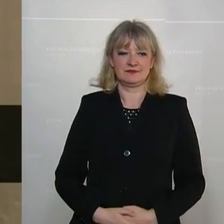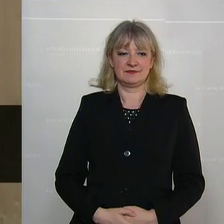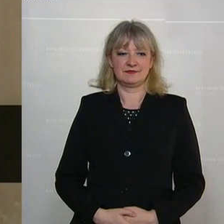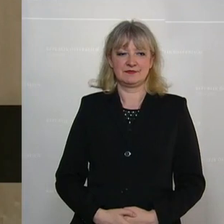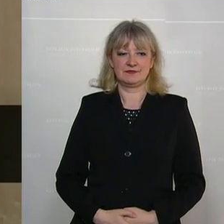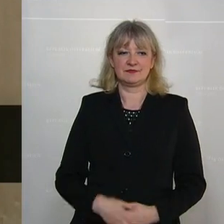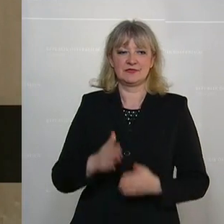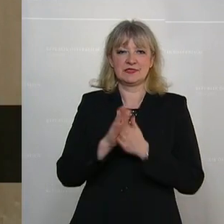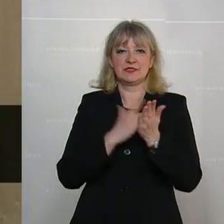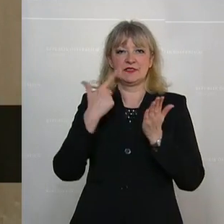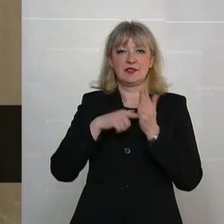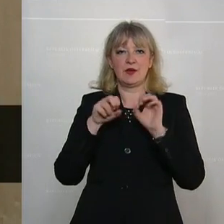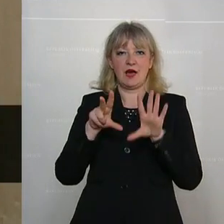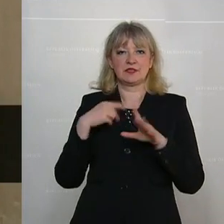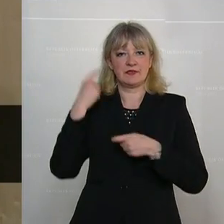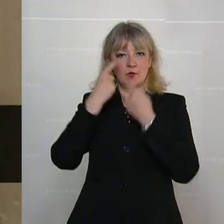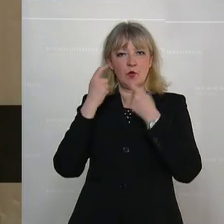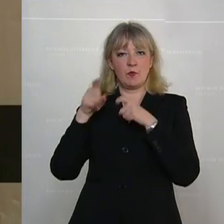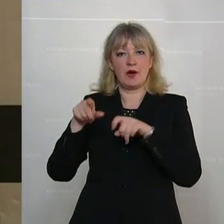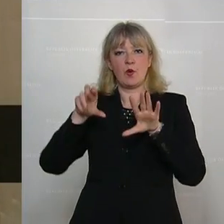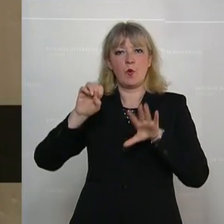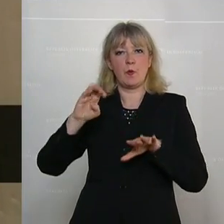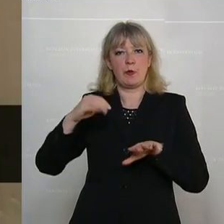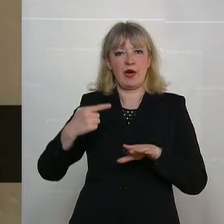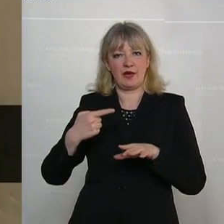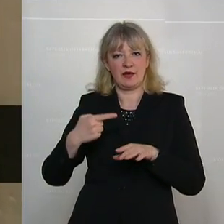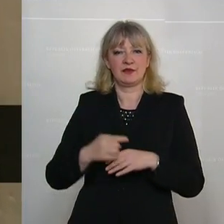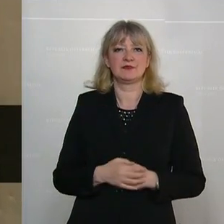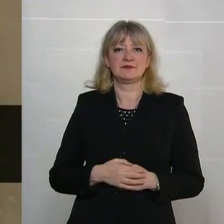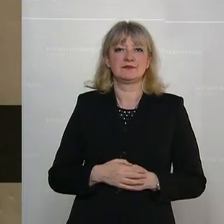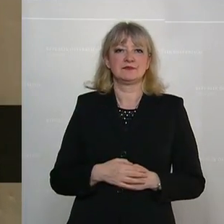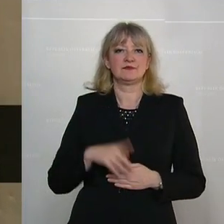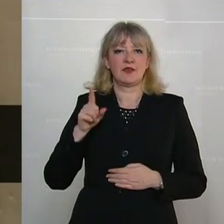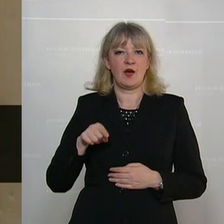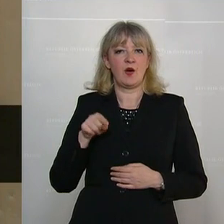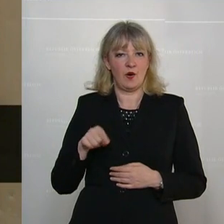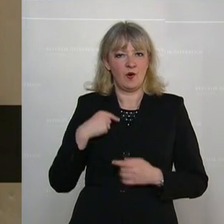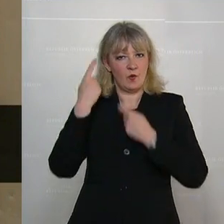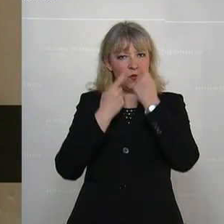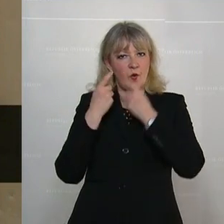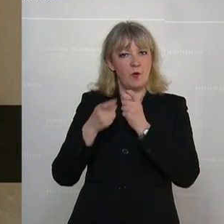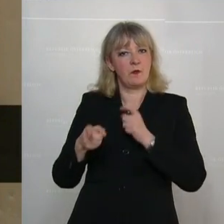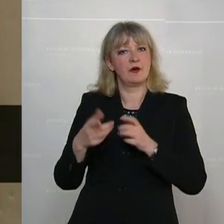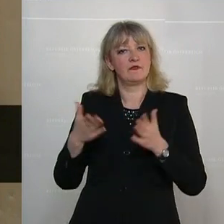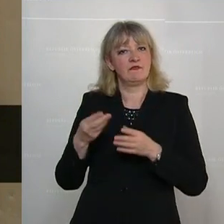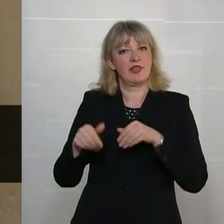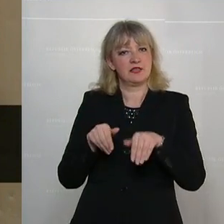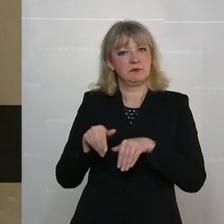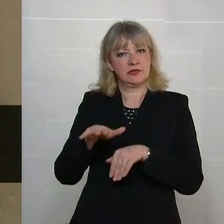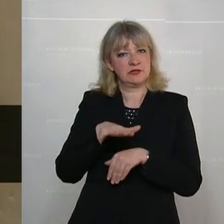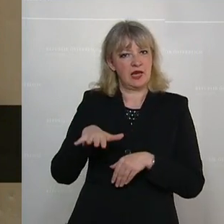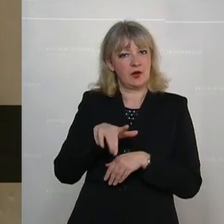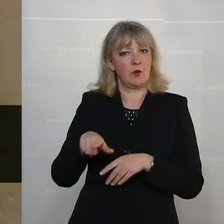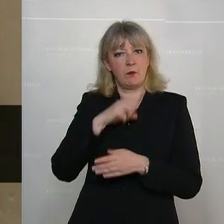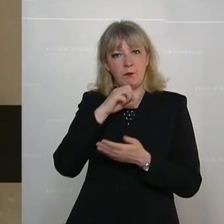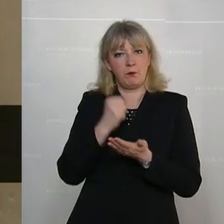seit 2018 kümmern wir uns um die ÖBAG, seit 2018 kümmern wir uns darum, wie sich ein Mann aus dem Finanzministerium